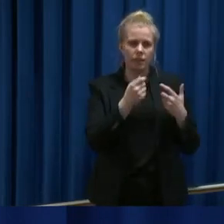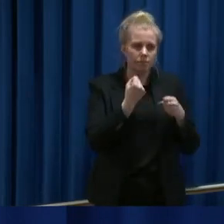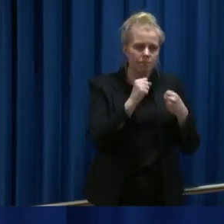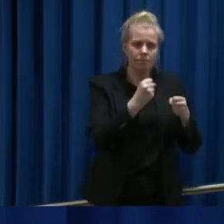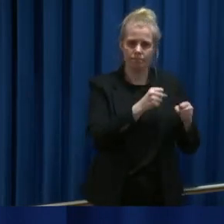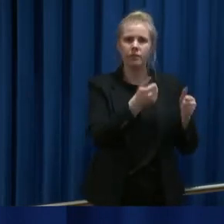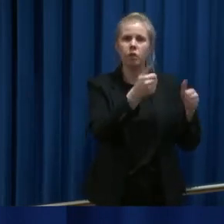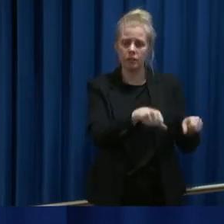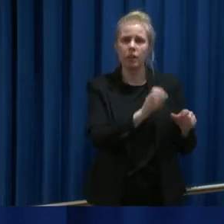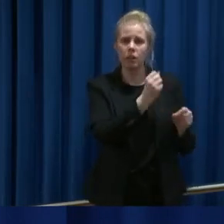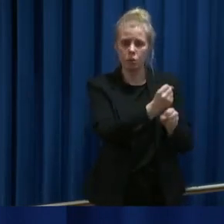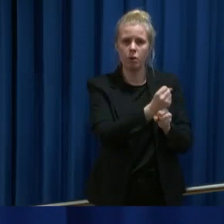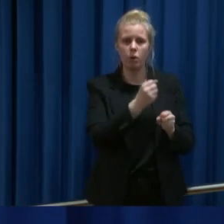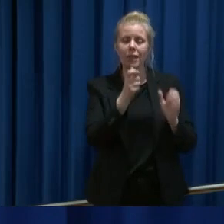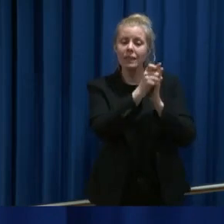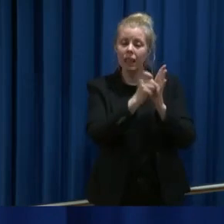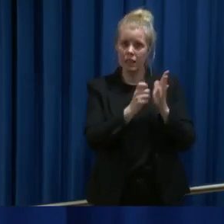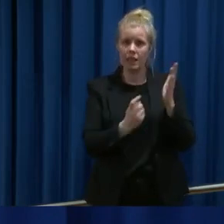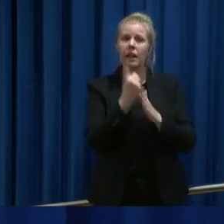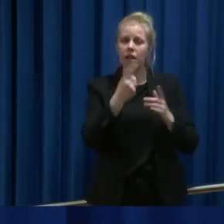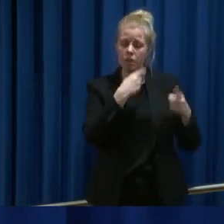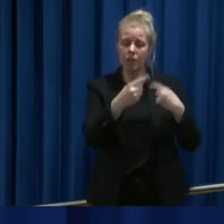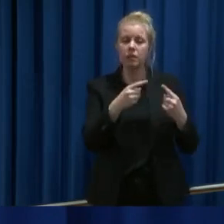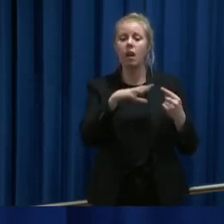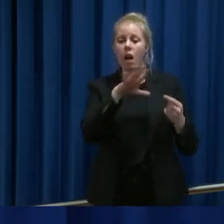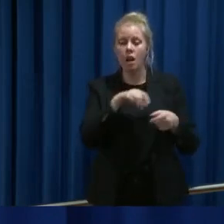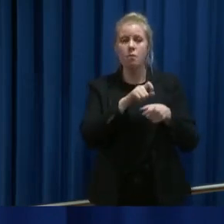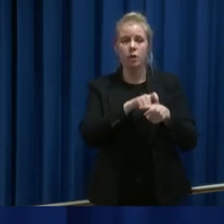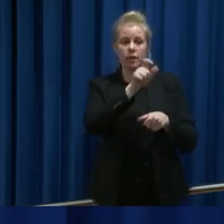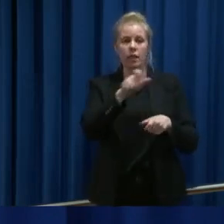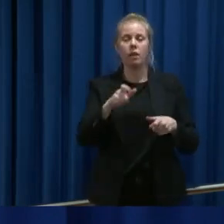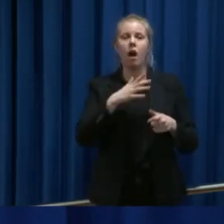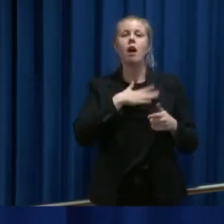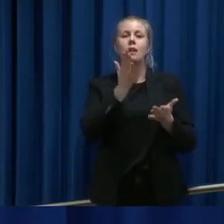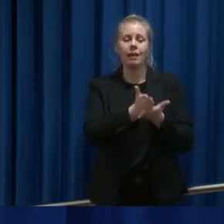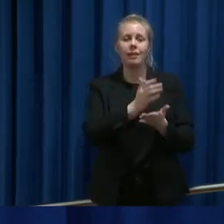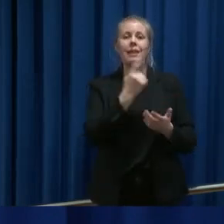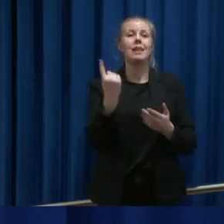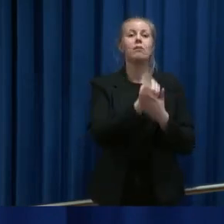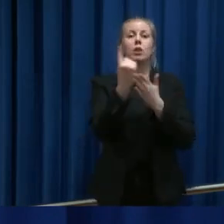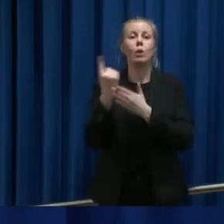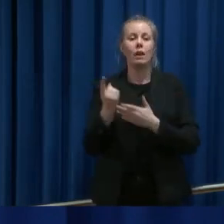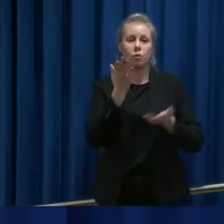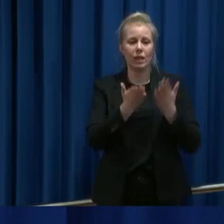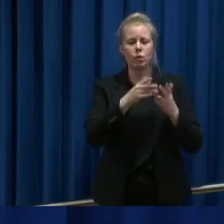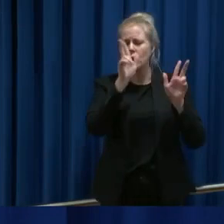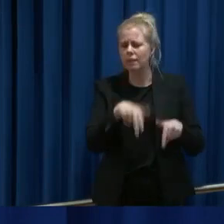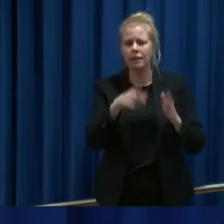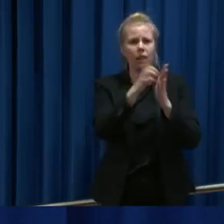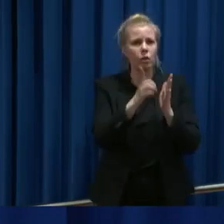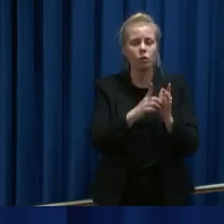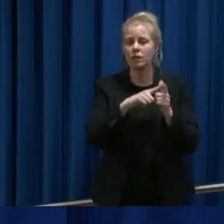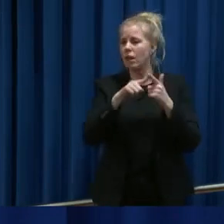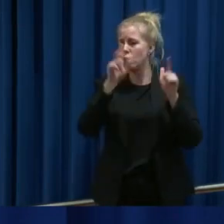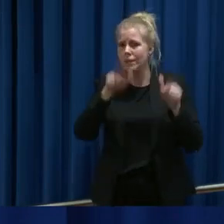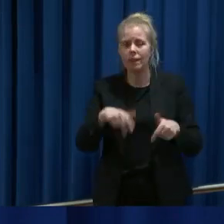Disse kriteriene gjelder fortsatt. Alle pasientene har rett på en individuell vurdering uansett diagnose, uansett alder